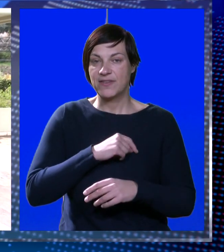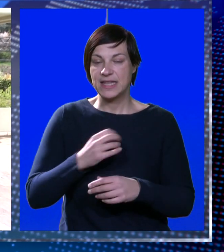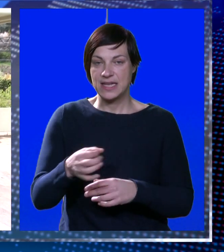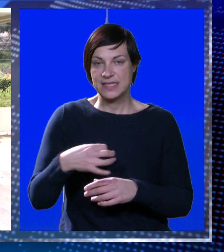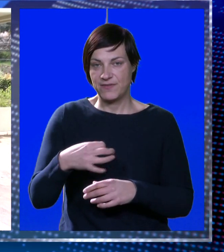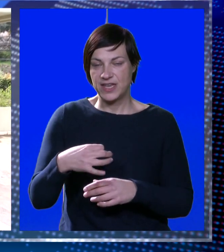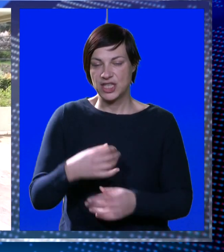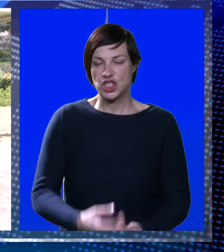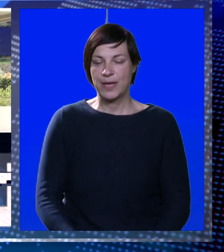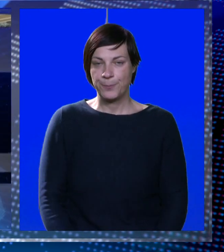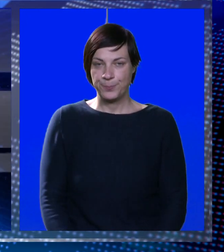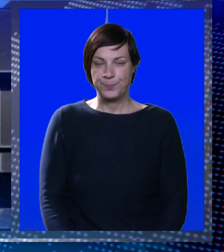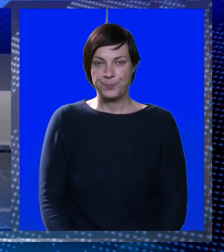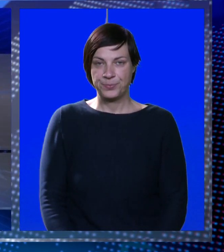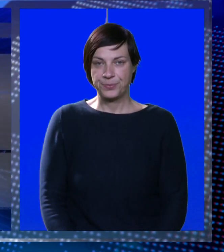ravnateljica vrtića.